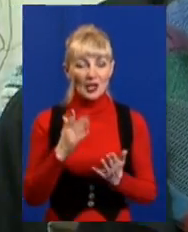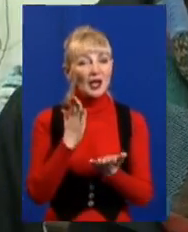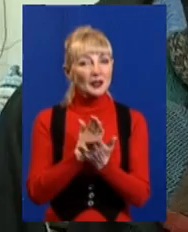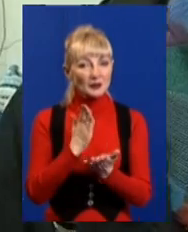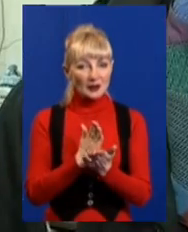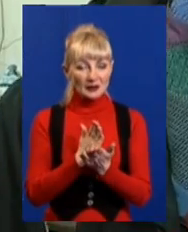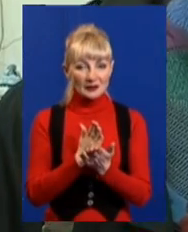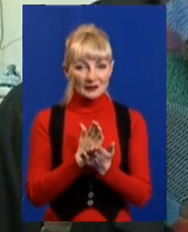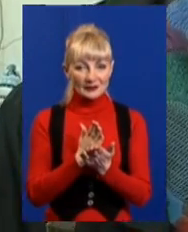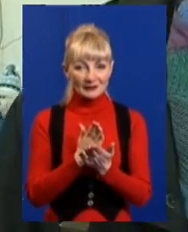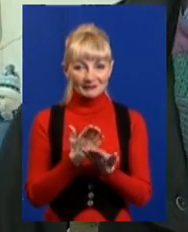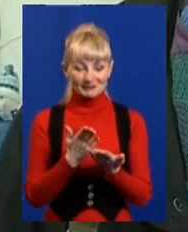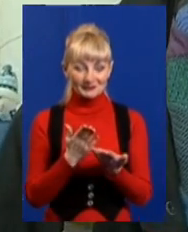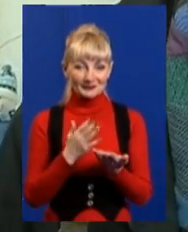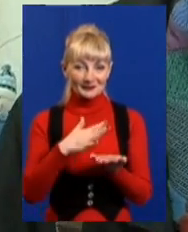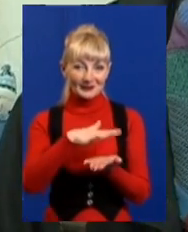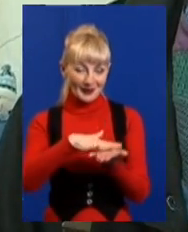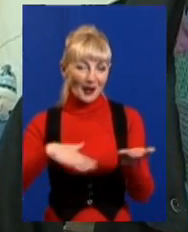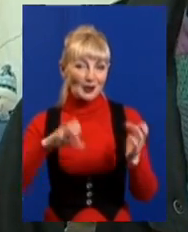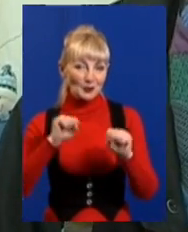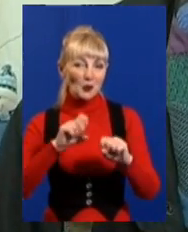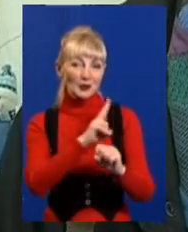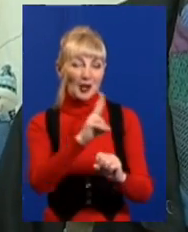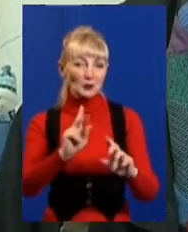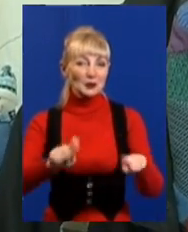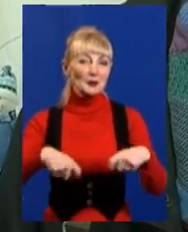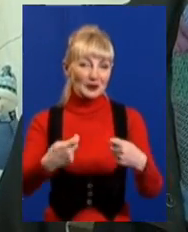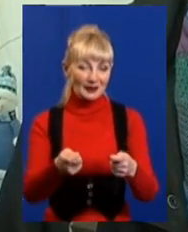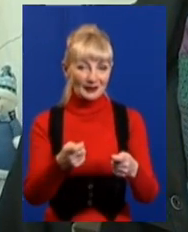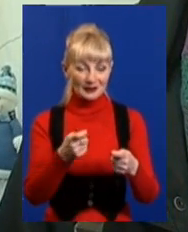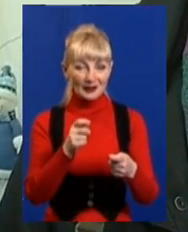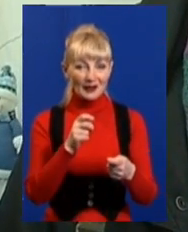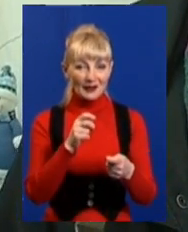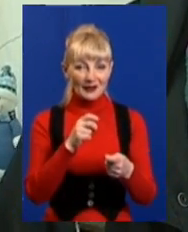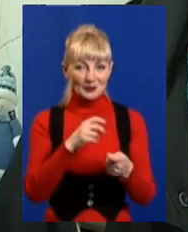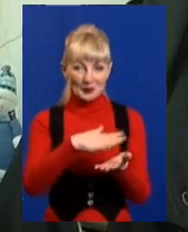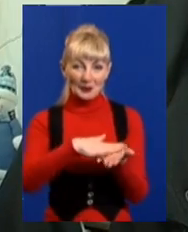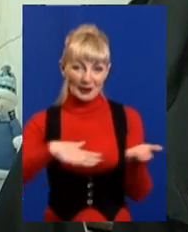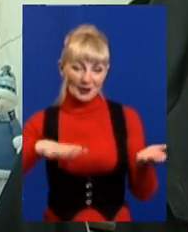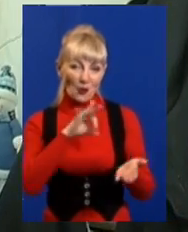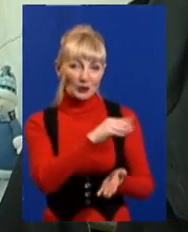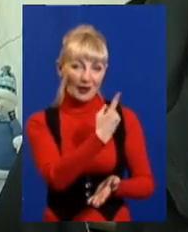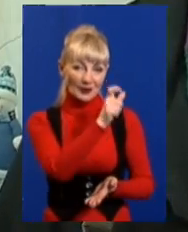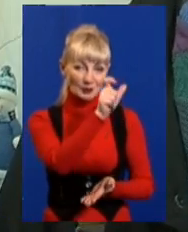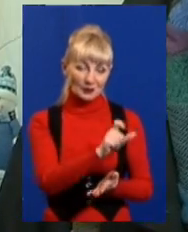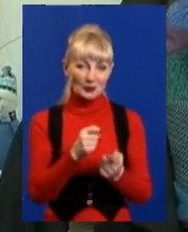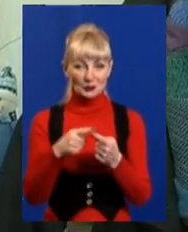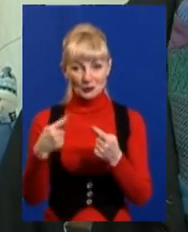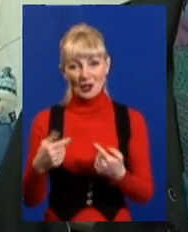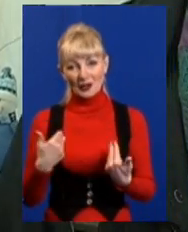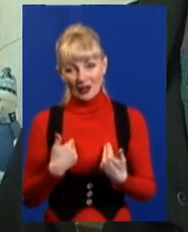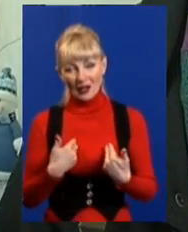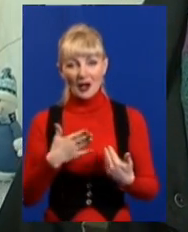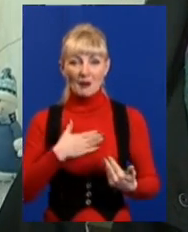довше життя, ніж у однієї людини. Тому я, моя